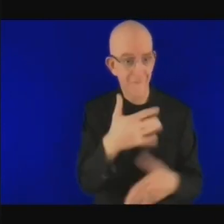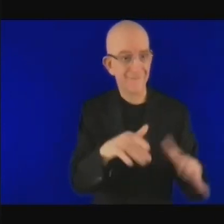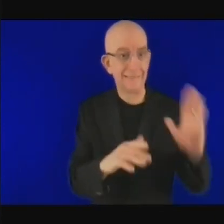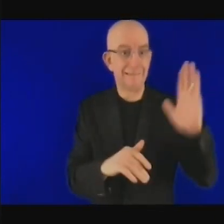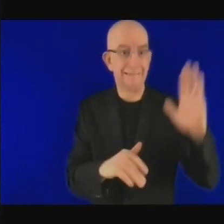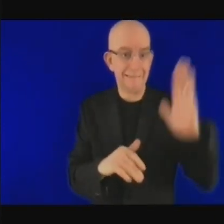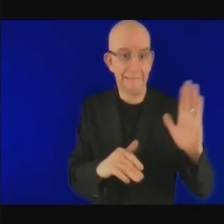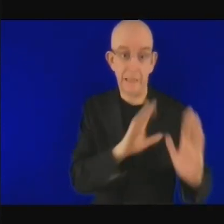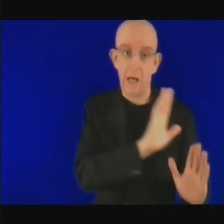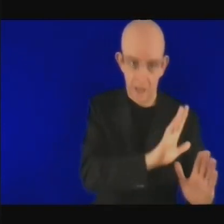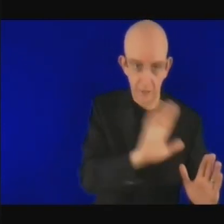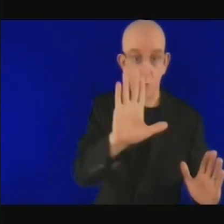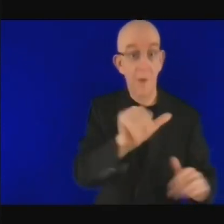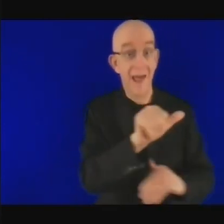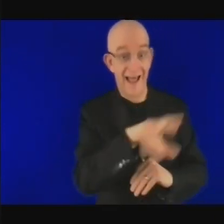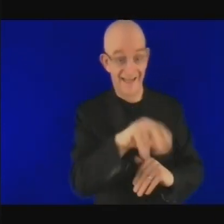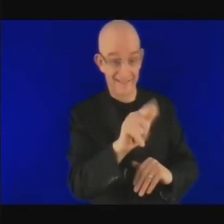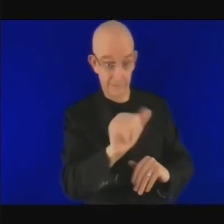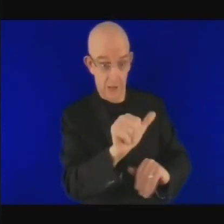il va falloir que je